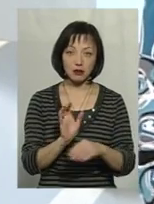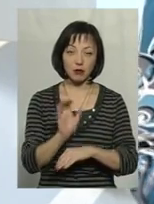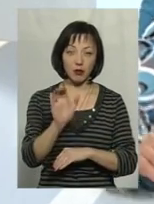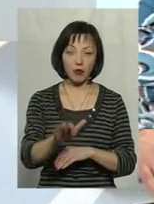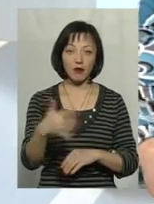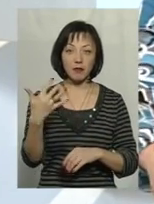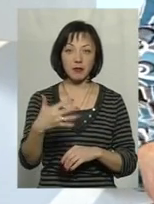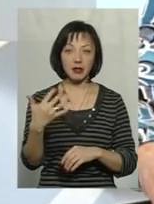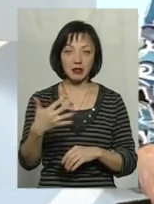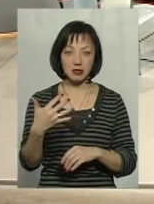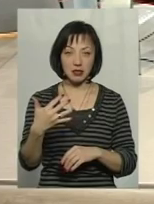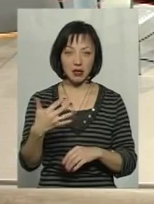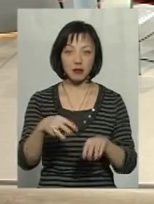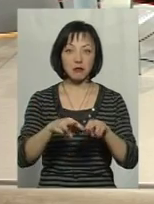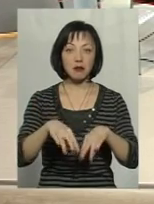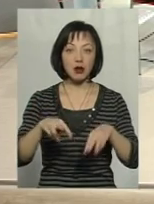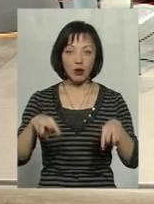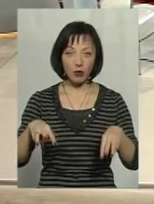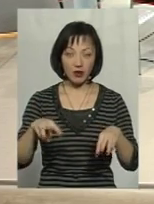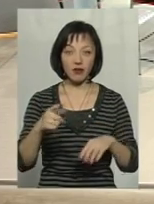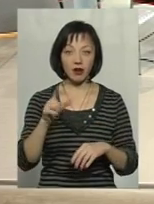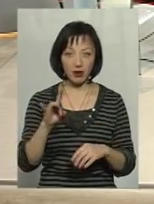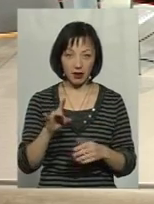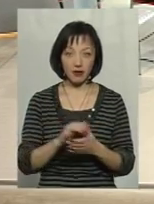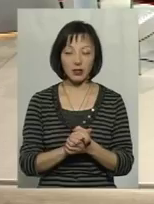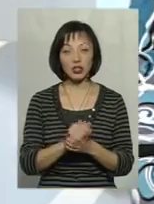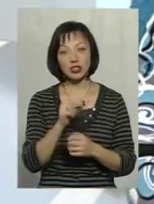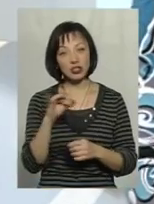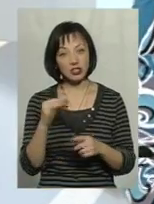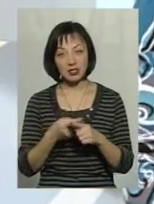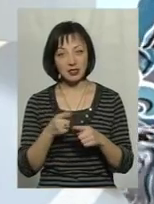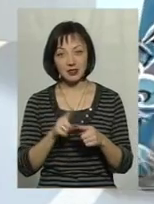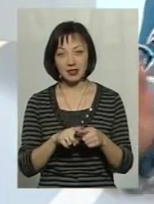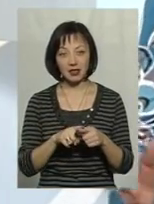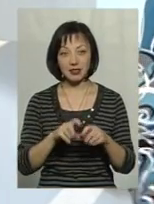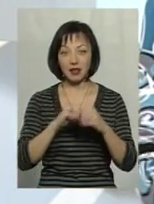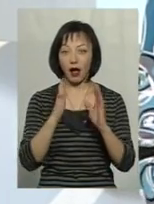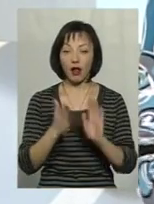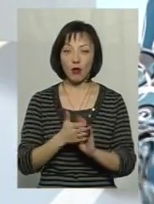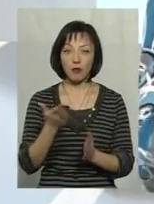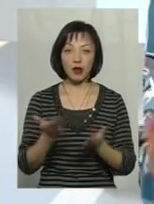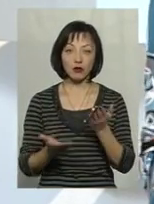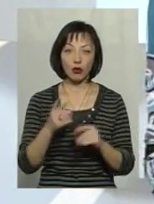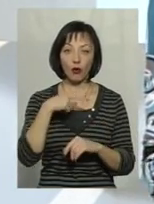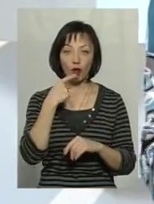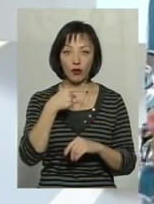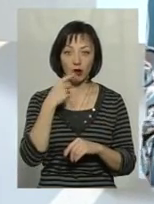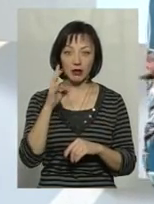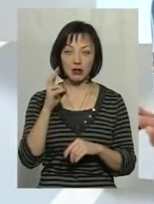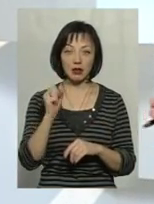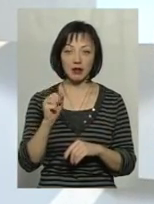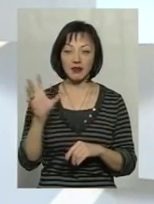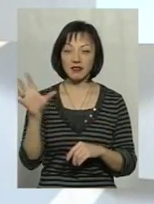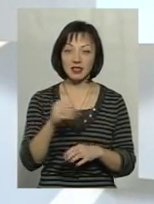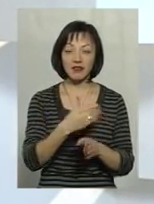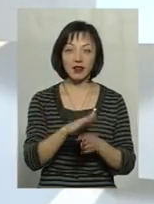50 мільйонів гривень. Чи це загалом, якщо говорити, це